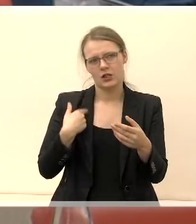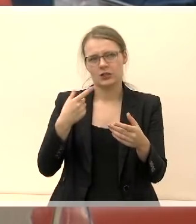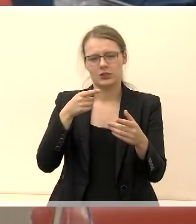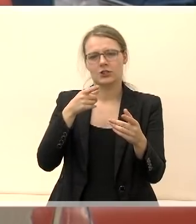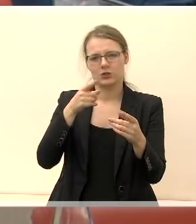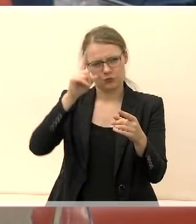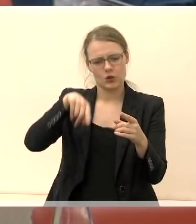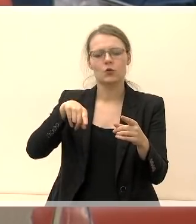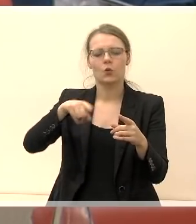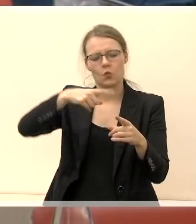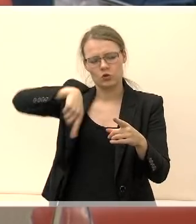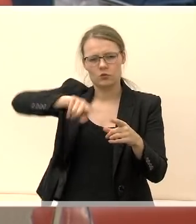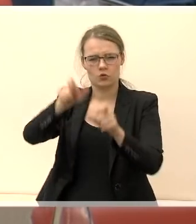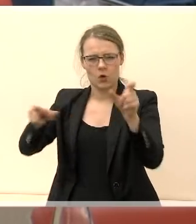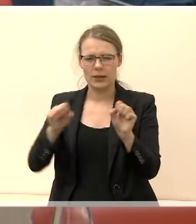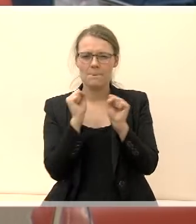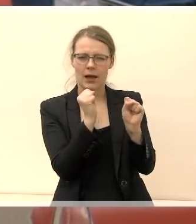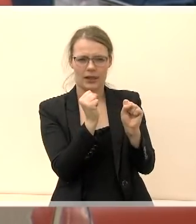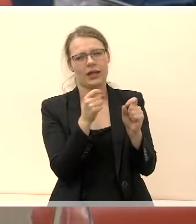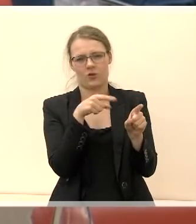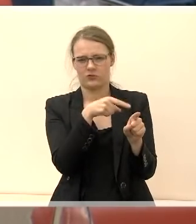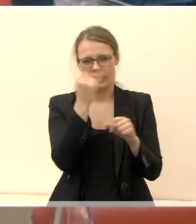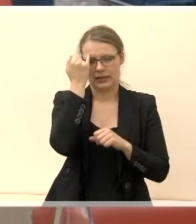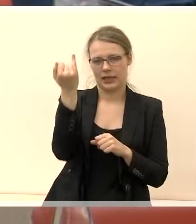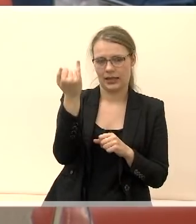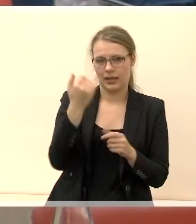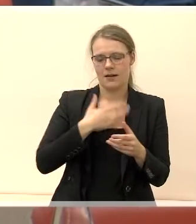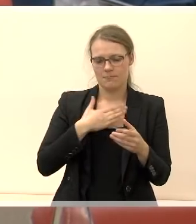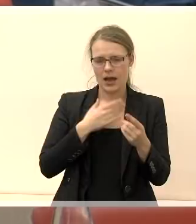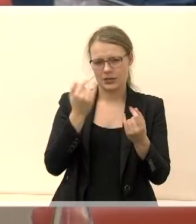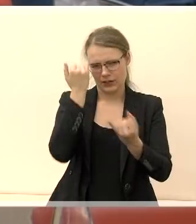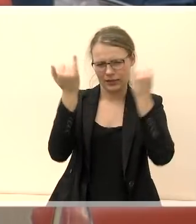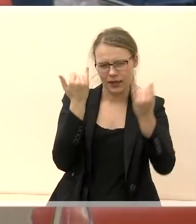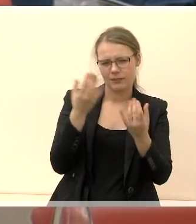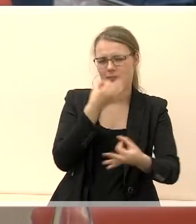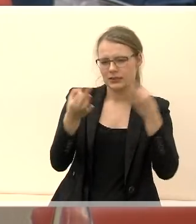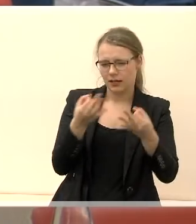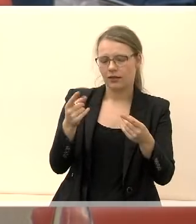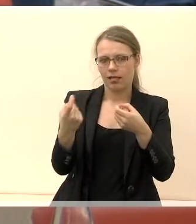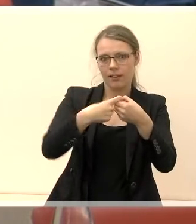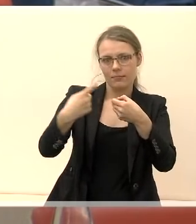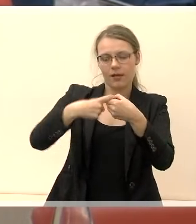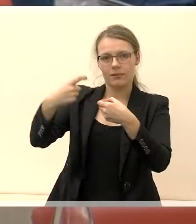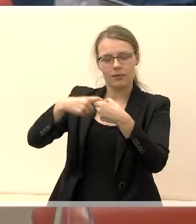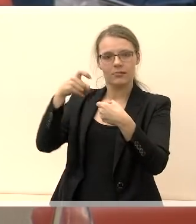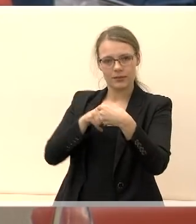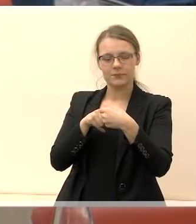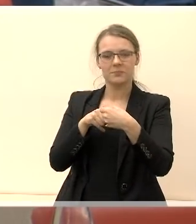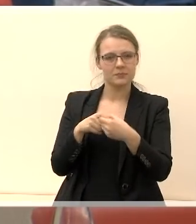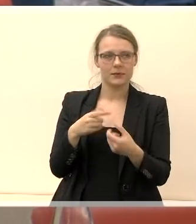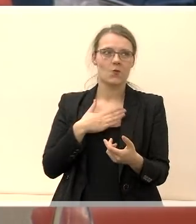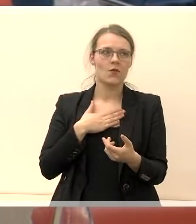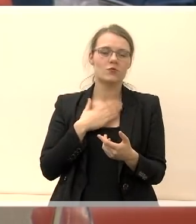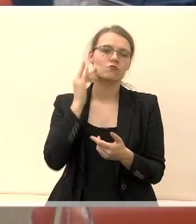žmonių, kurie prisijungė prie mano išsakytų minčių. Ir aš manau, kad mes